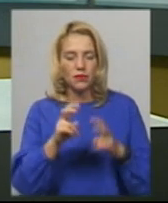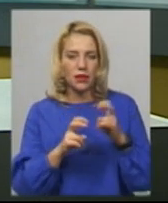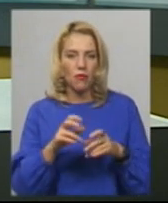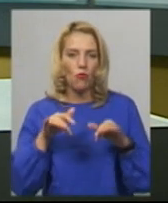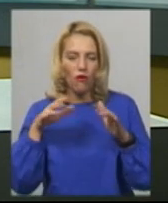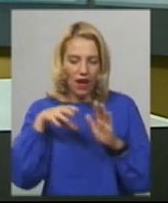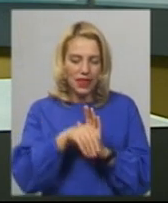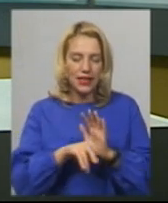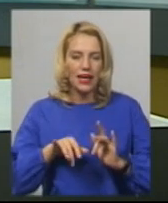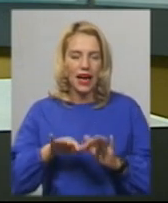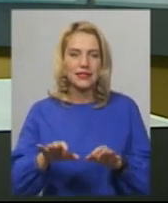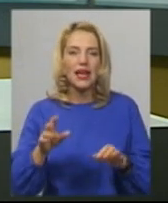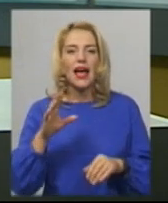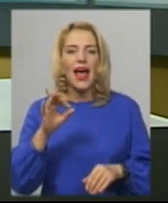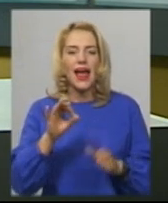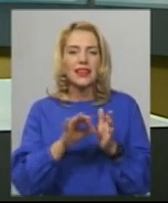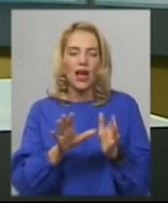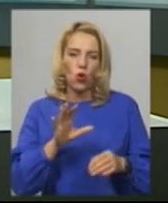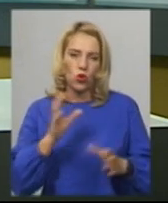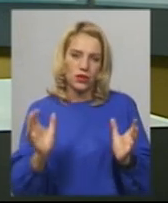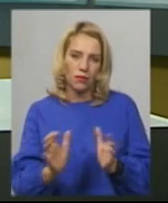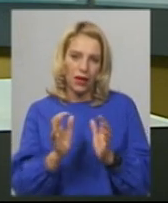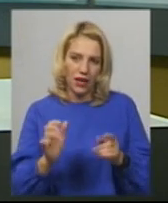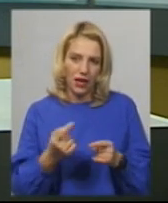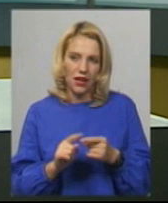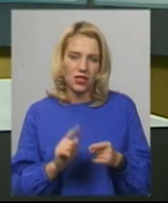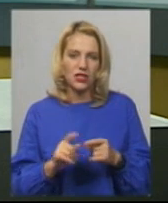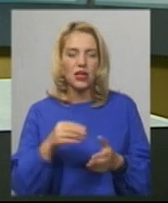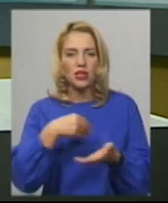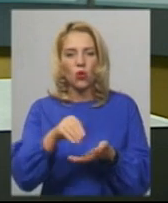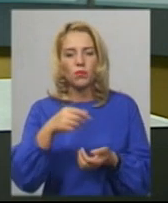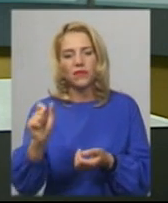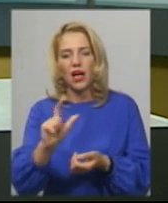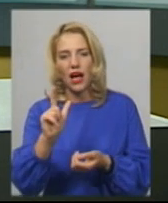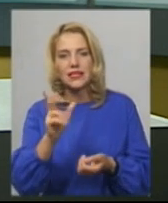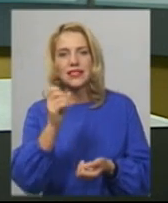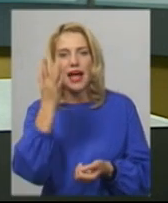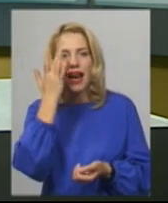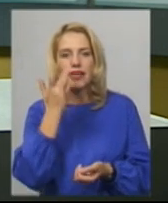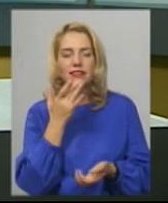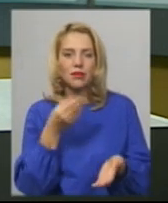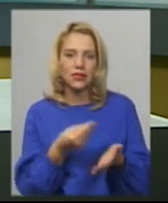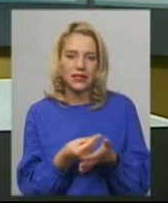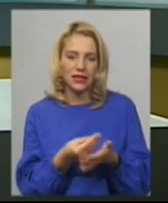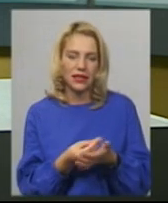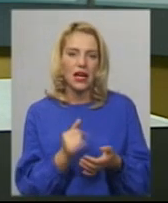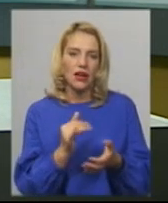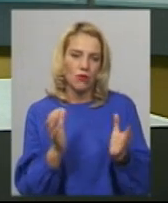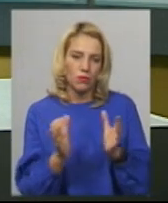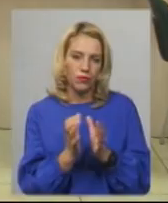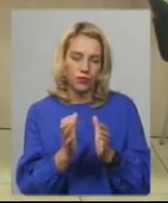акцію енергозбереження, яка передбачає можливість закупівлі газу за літніми цінами з подальшим використанням в опалювальний період.